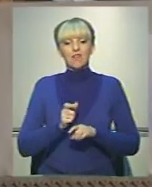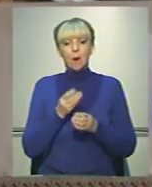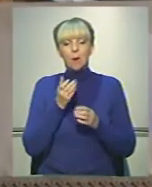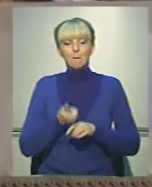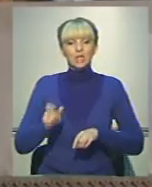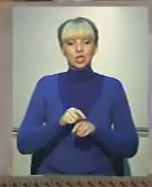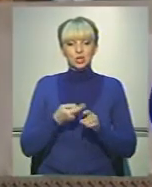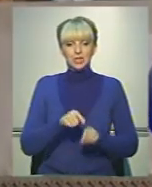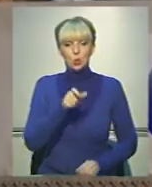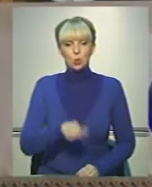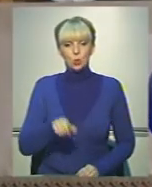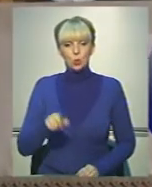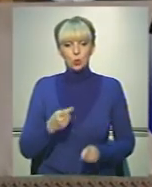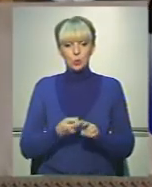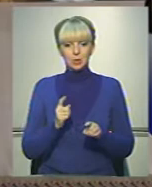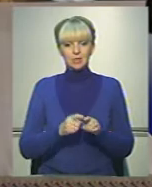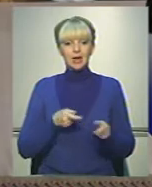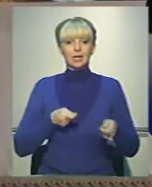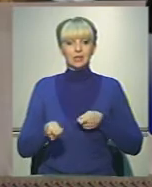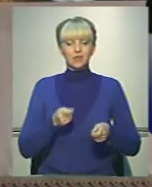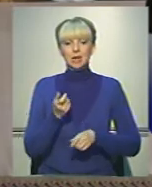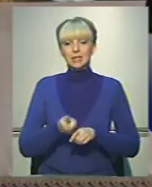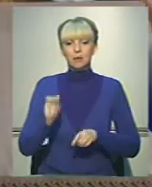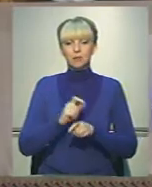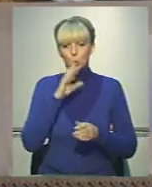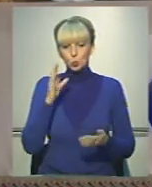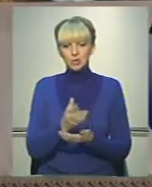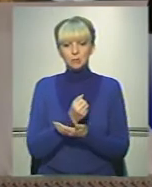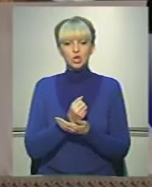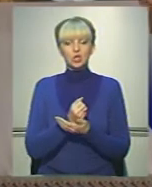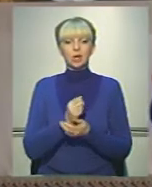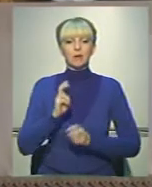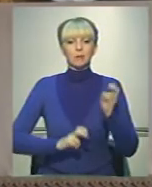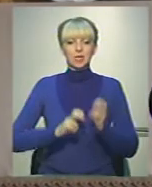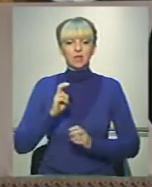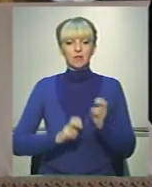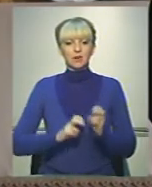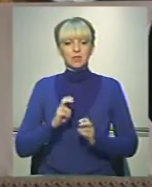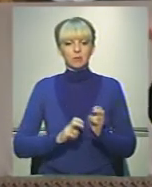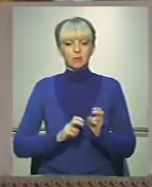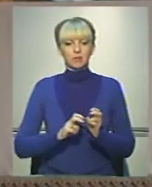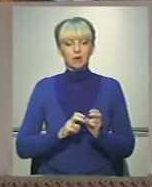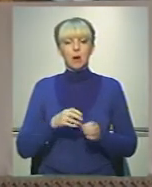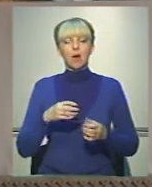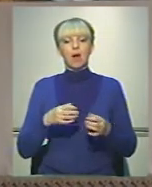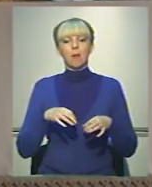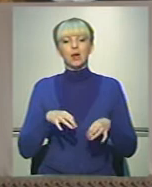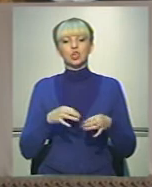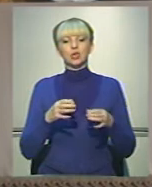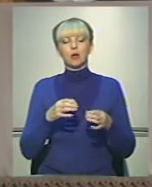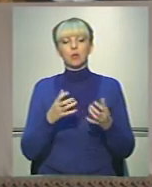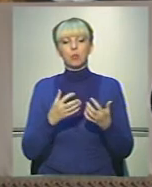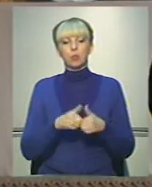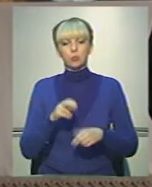– це промисловці, керівники найбільш успішних педагогічних підприємств, розплавних підприємств, машиноподобільних підприємств,